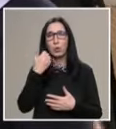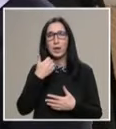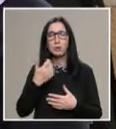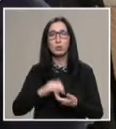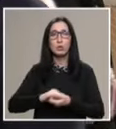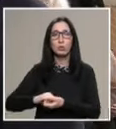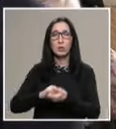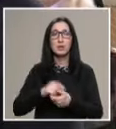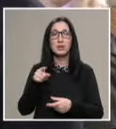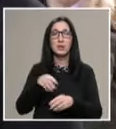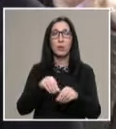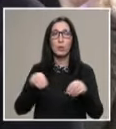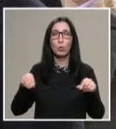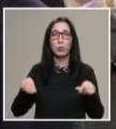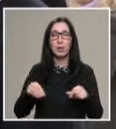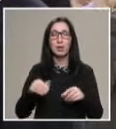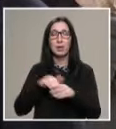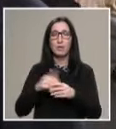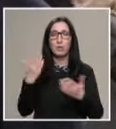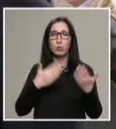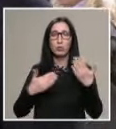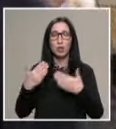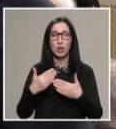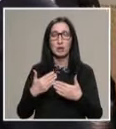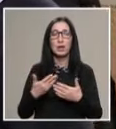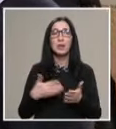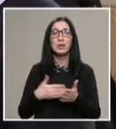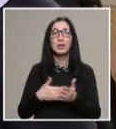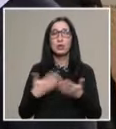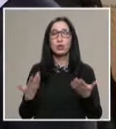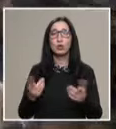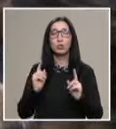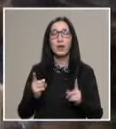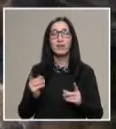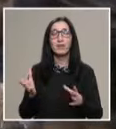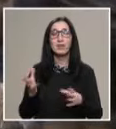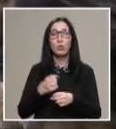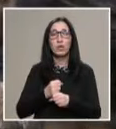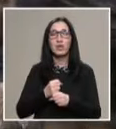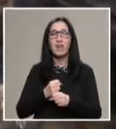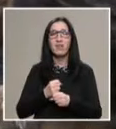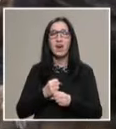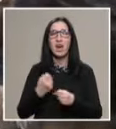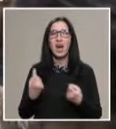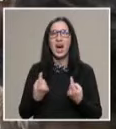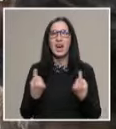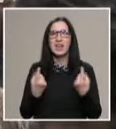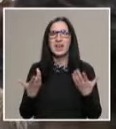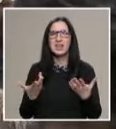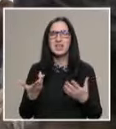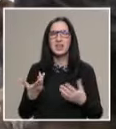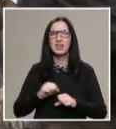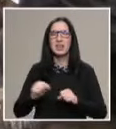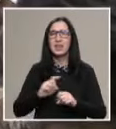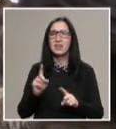да се организират такива мероприятия в училищата, защото трябва да се овладява агресията, тя не трябва да